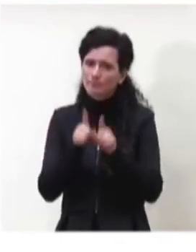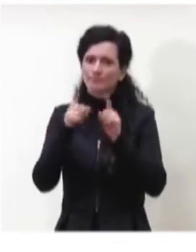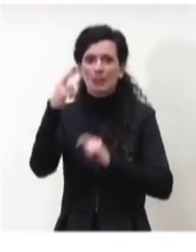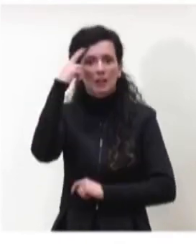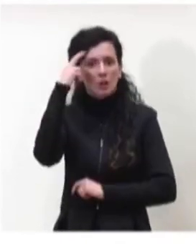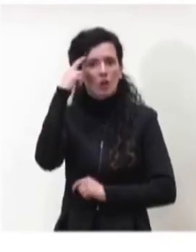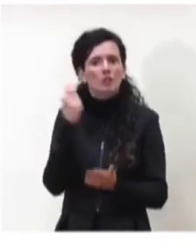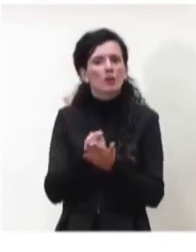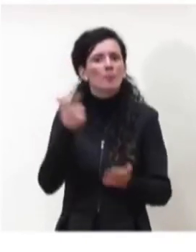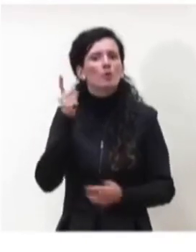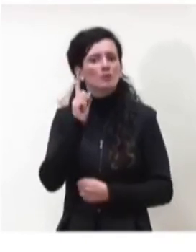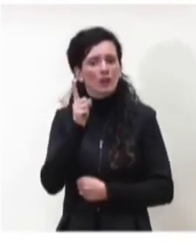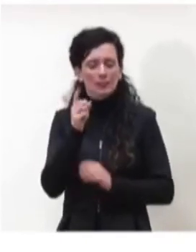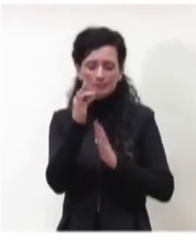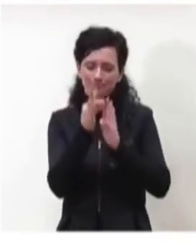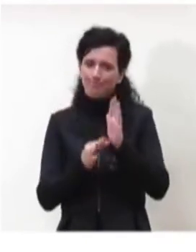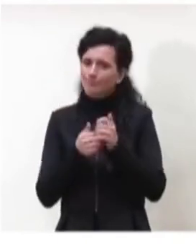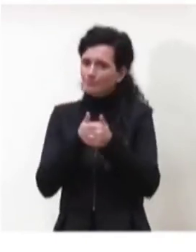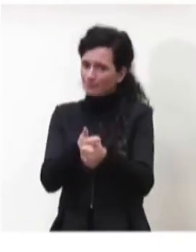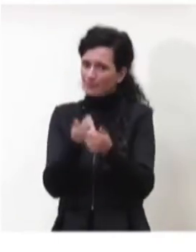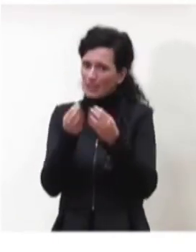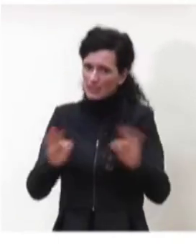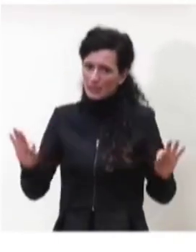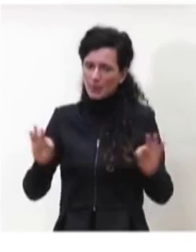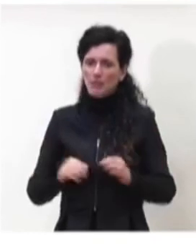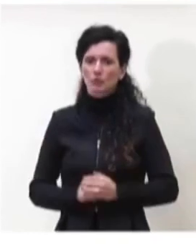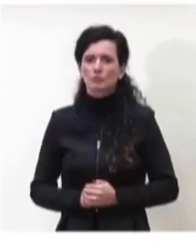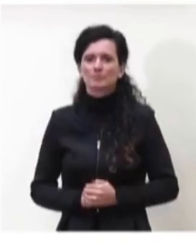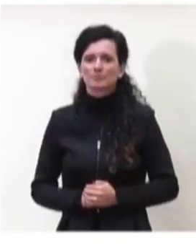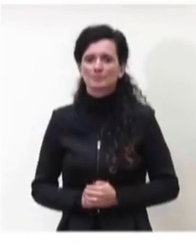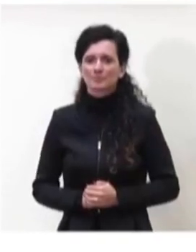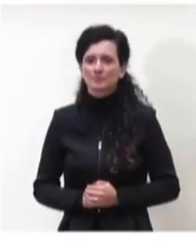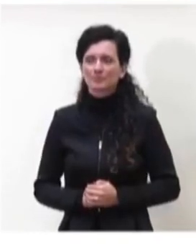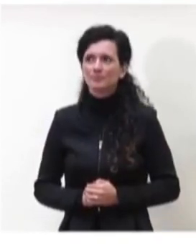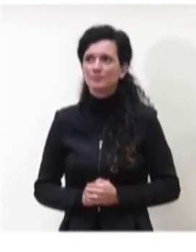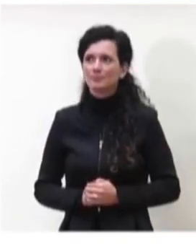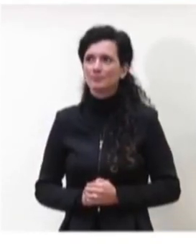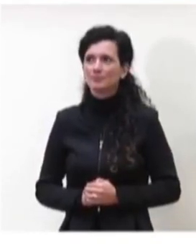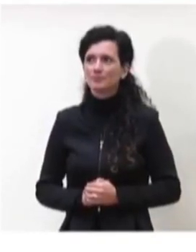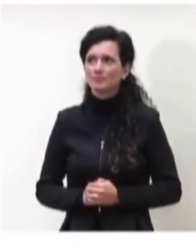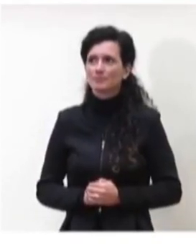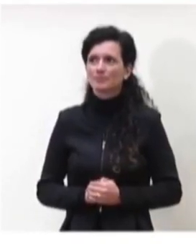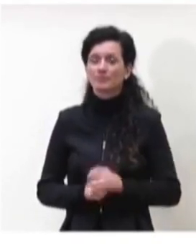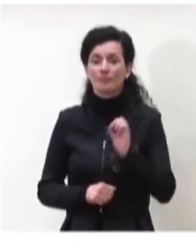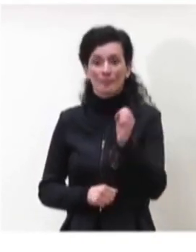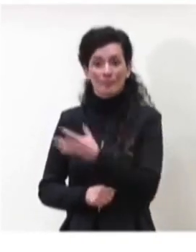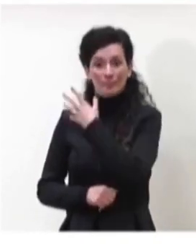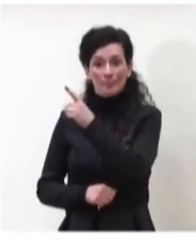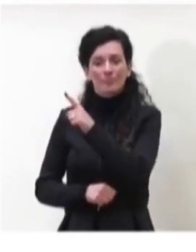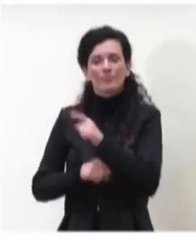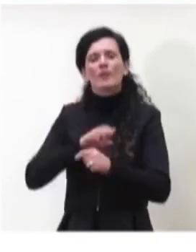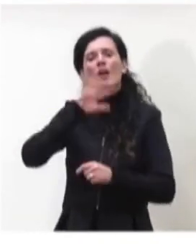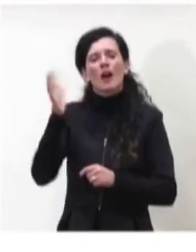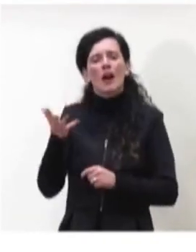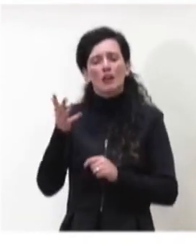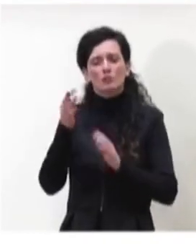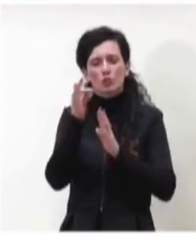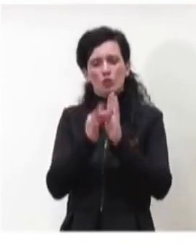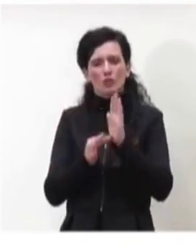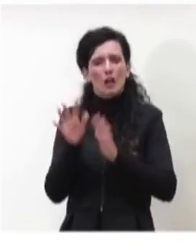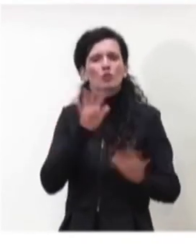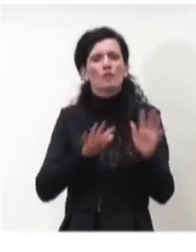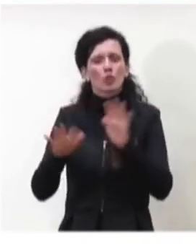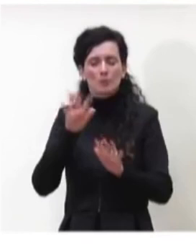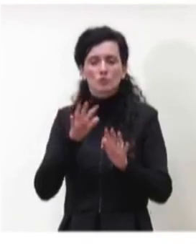che dobbiamo rispettare. Questo è un altro dato che ormai siamo abituati a conoscere e dà l